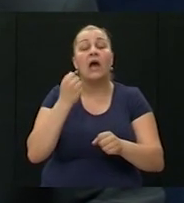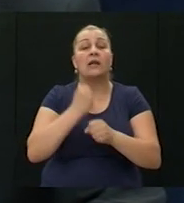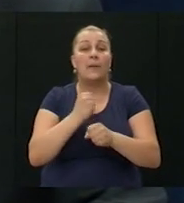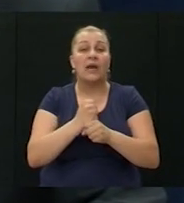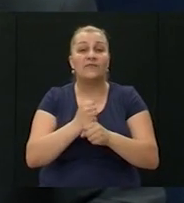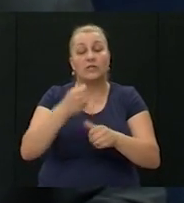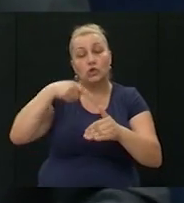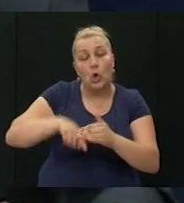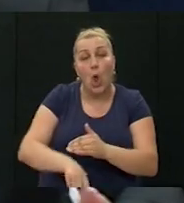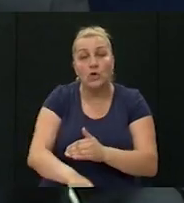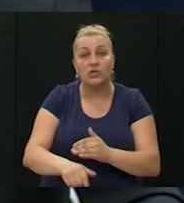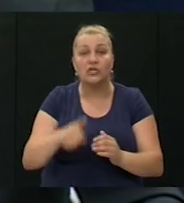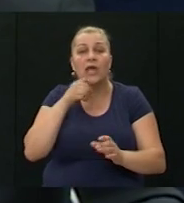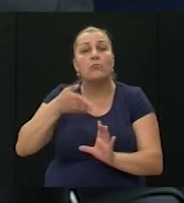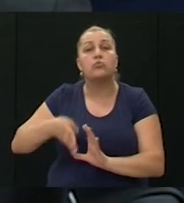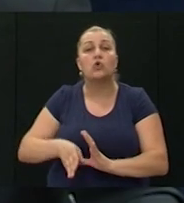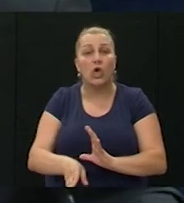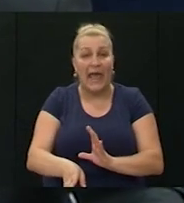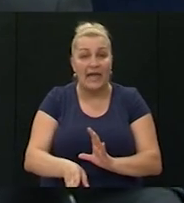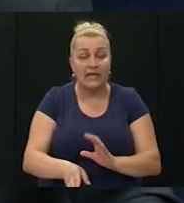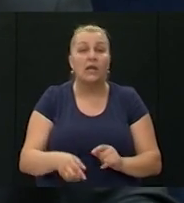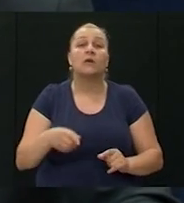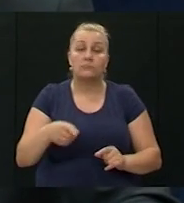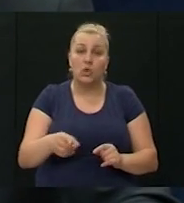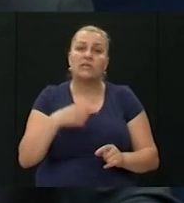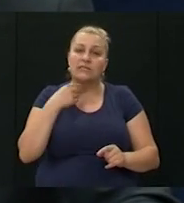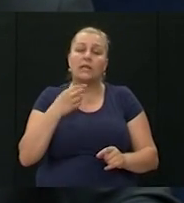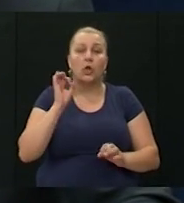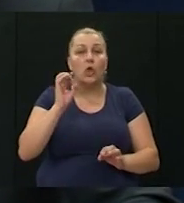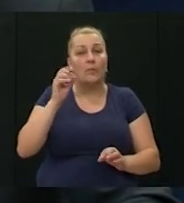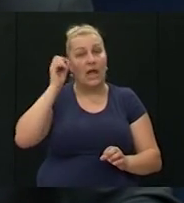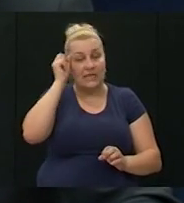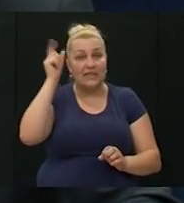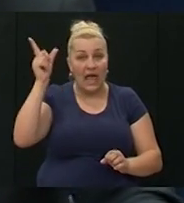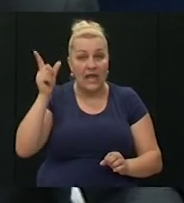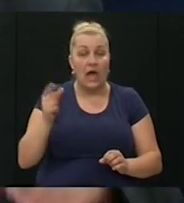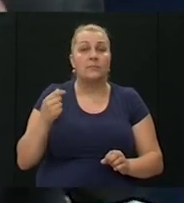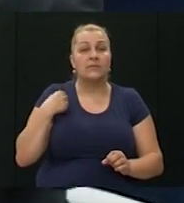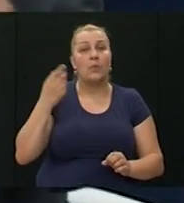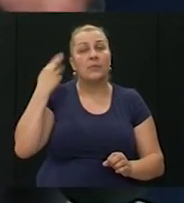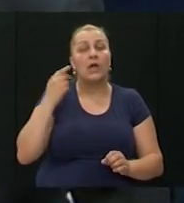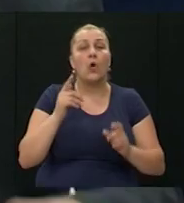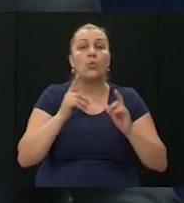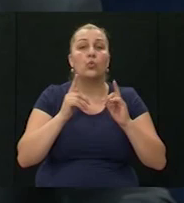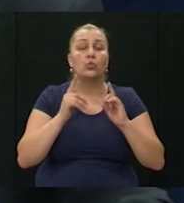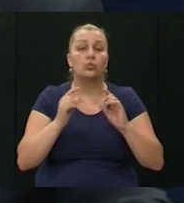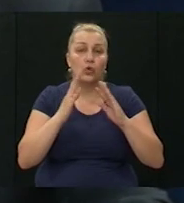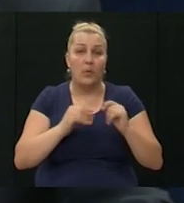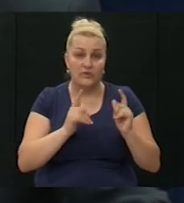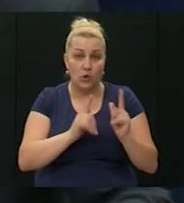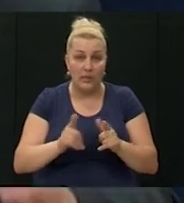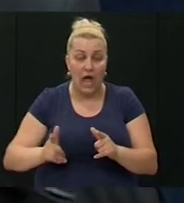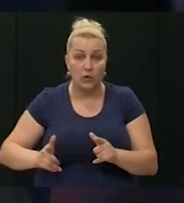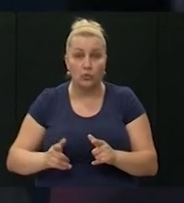evo lijepa ideja ideja posljednika koja je se pokazala kao jedna od najučinkovitih u domovinskom ratu znam one one betonske